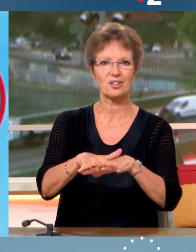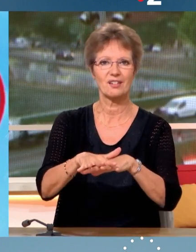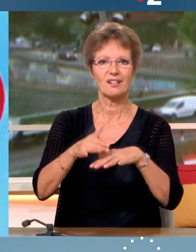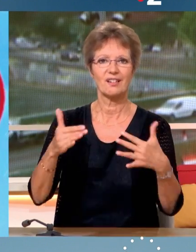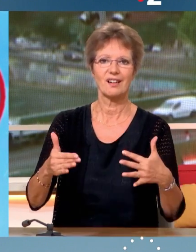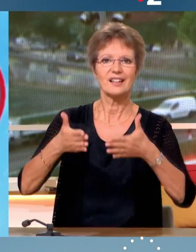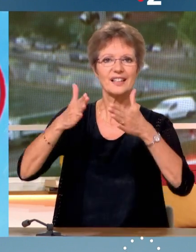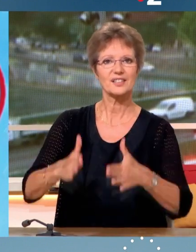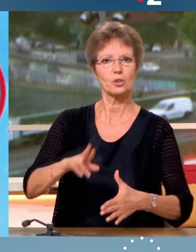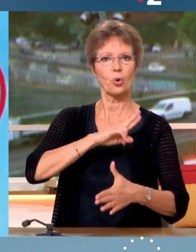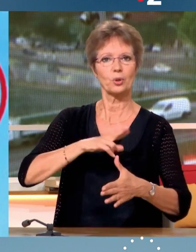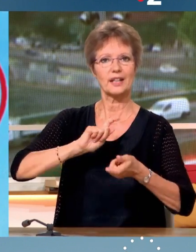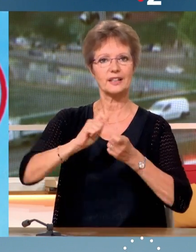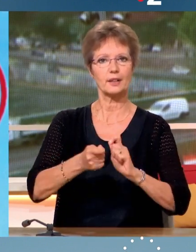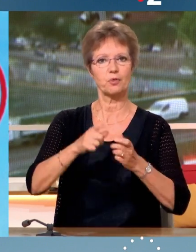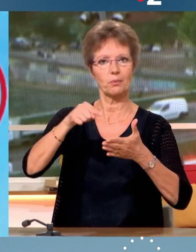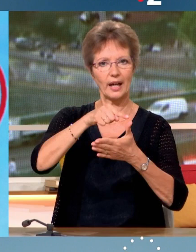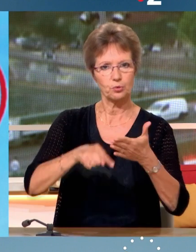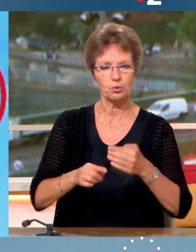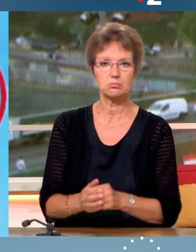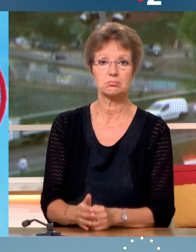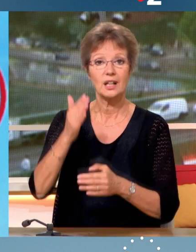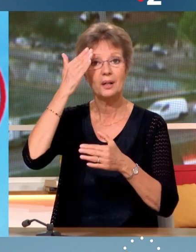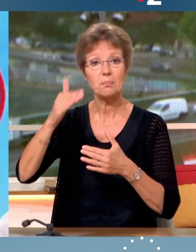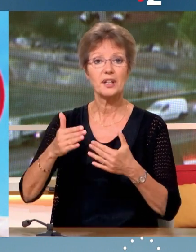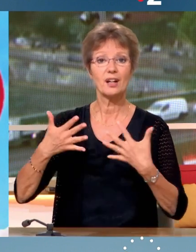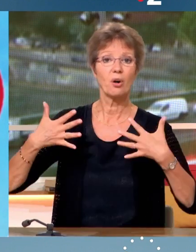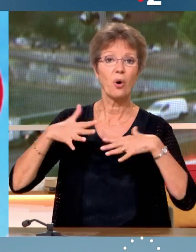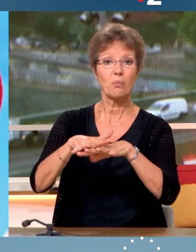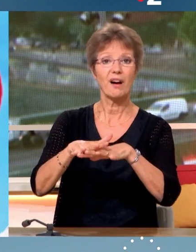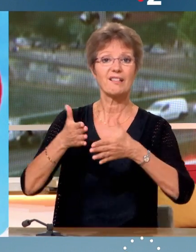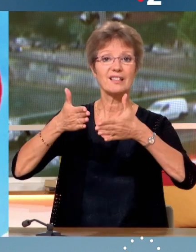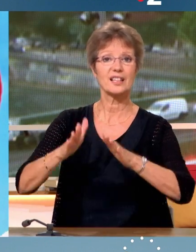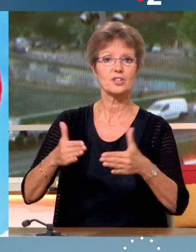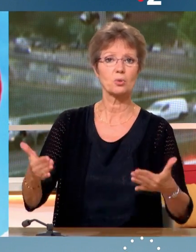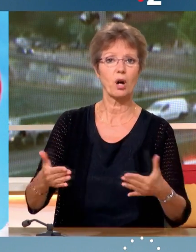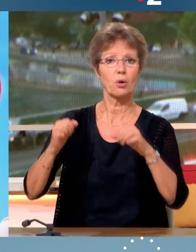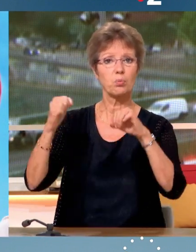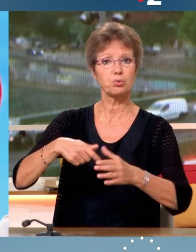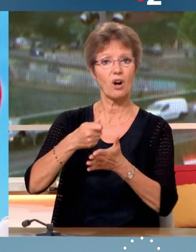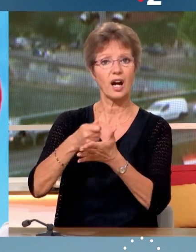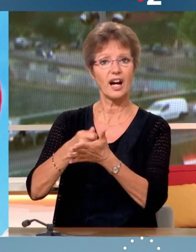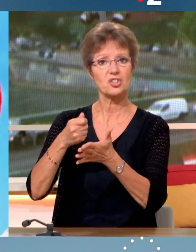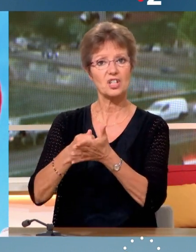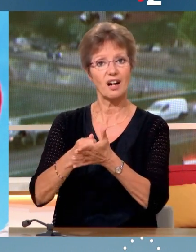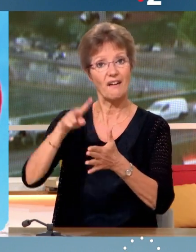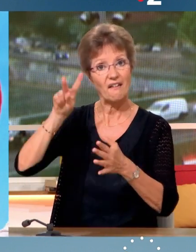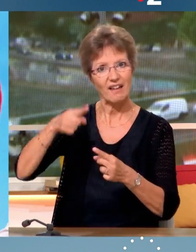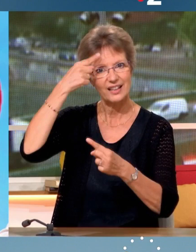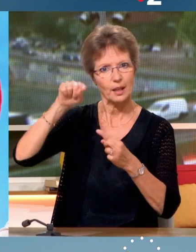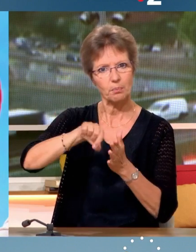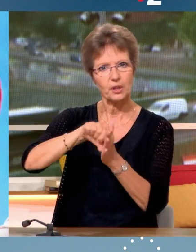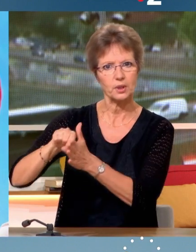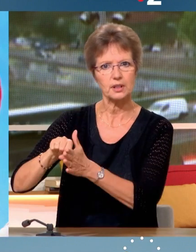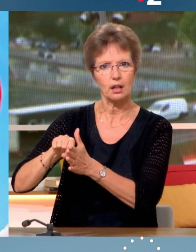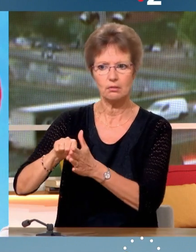réformer les retraites, si La République En Marche accepte de mettre le pouvoir d'achat en priorité, bien sûr qu les